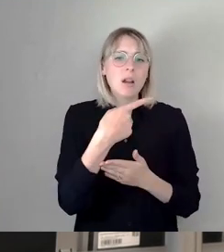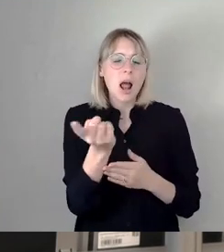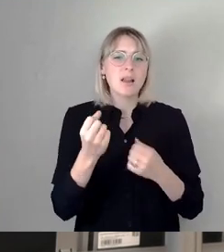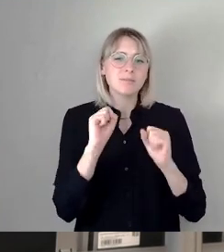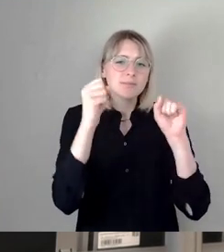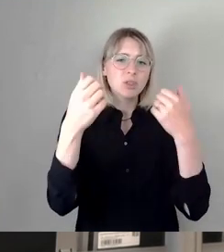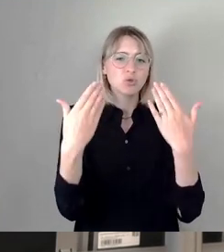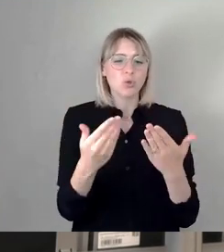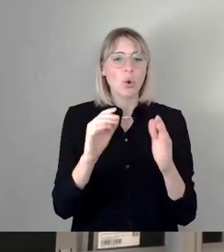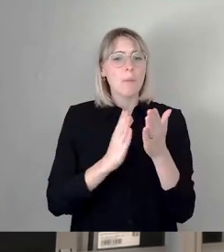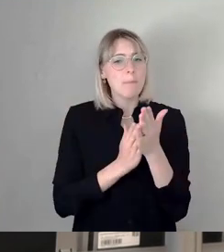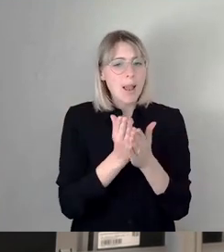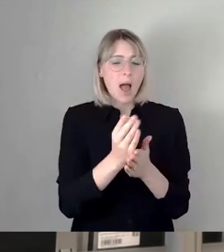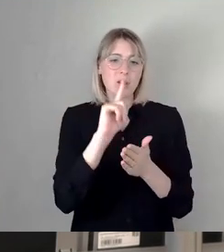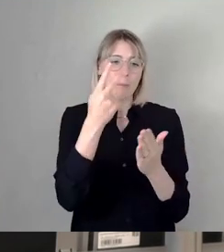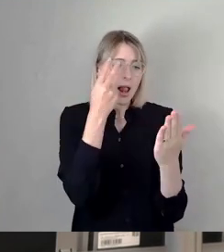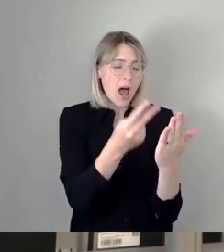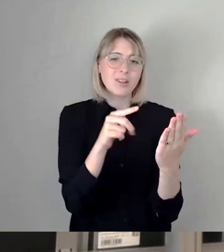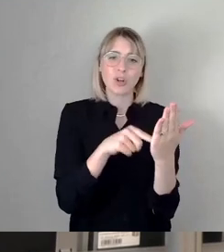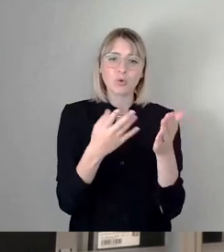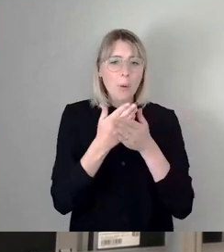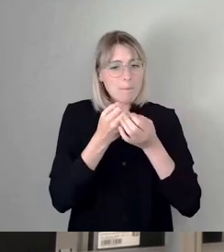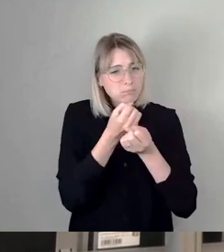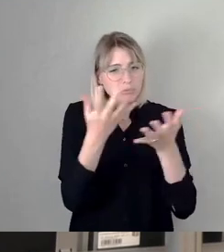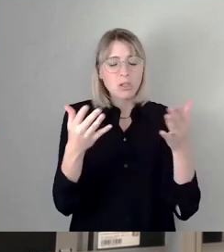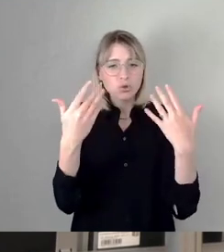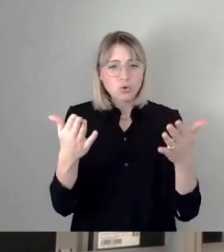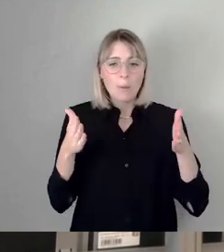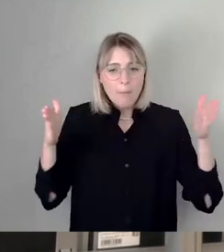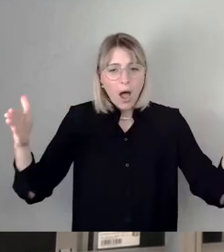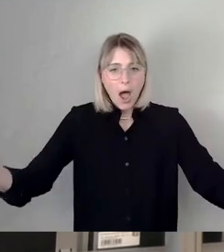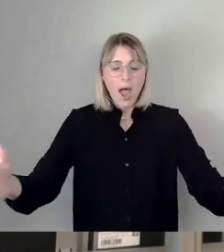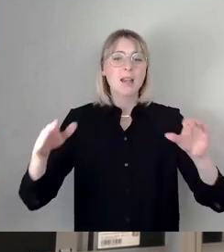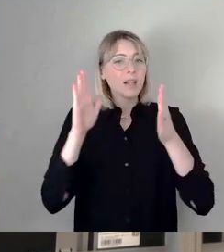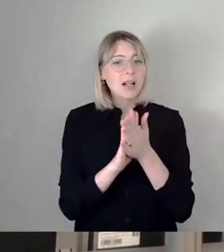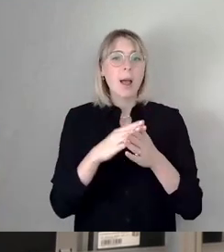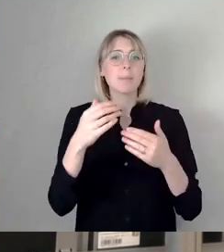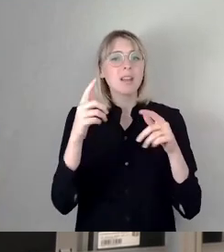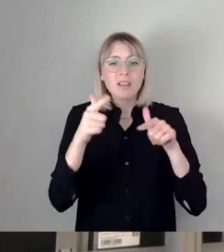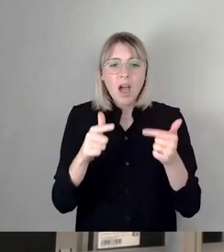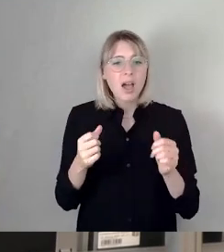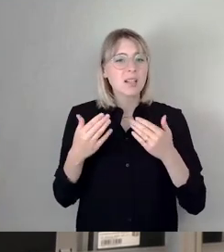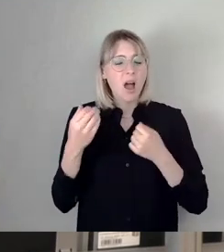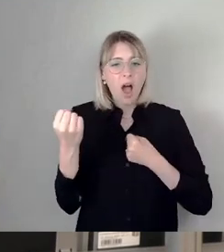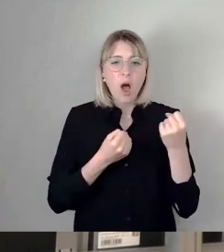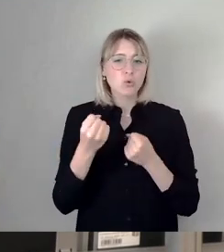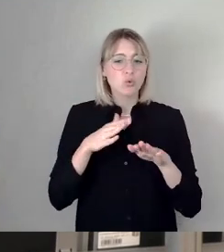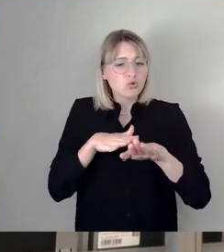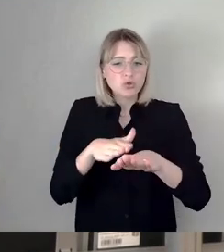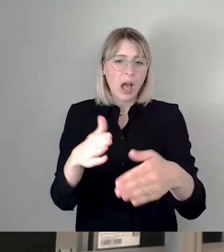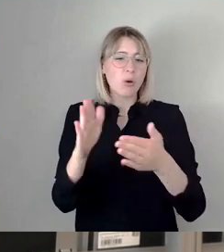Planungen an, das ist unfassbar breit, da wird kein Auto jemals in irgendeinem Stau stehen und ich hoffe, dass wir